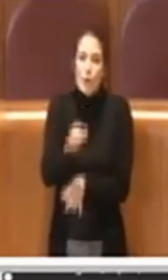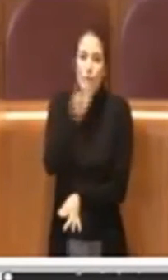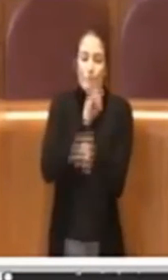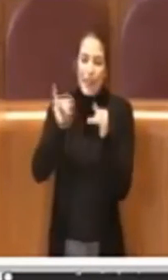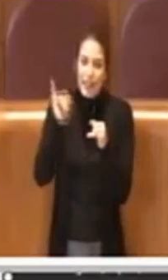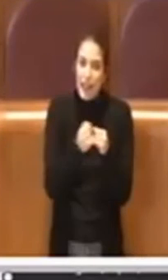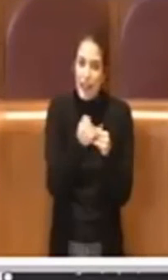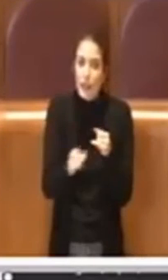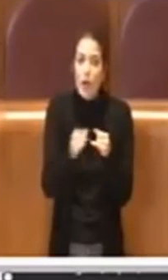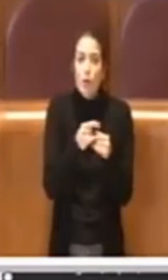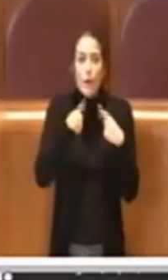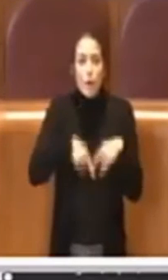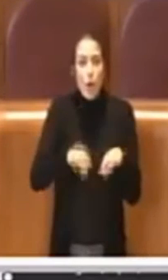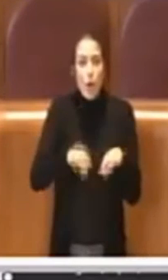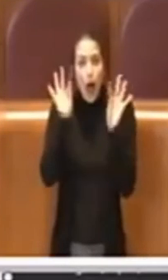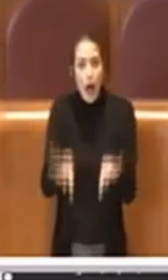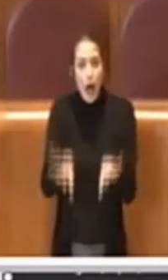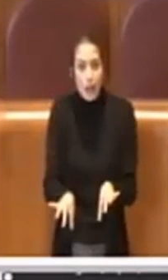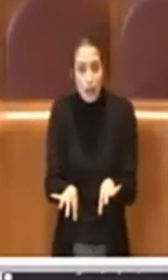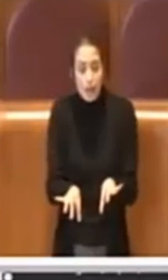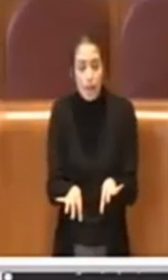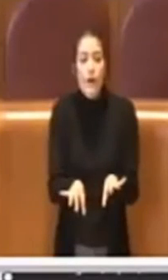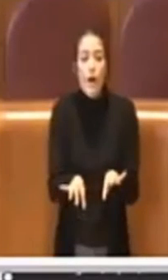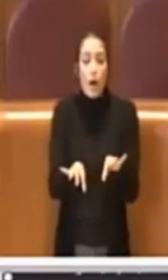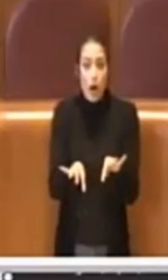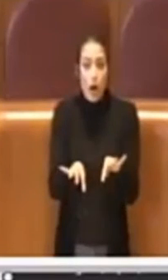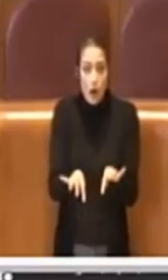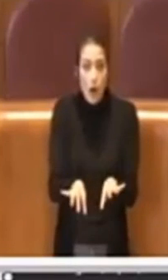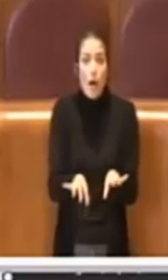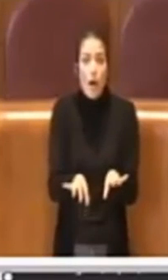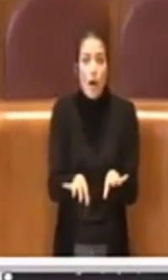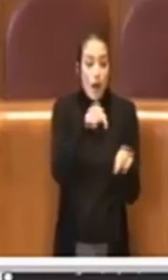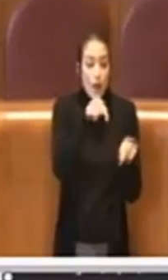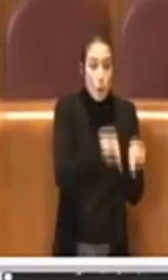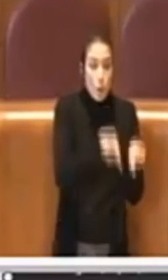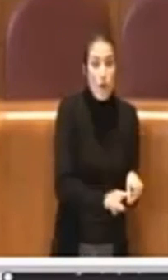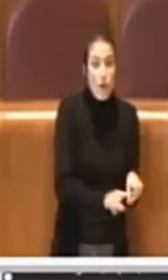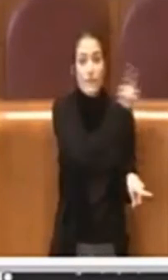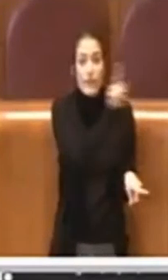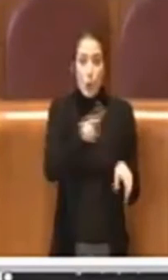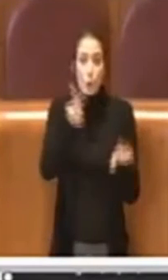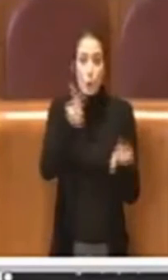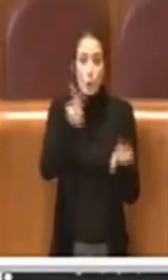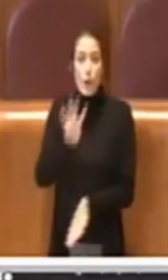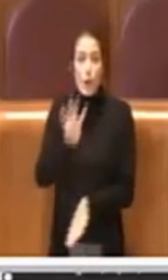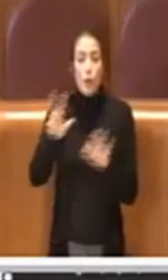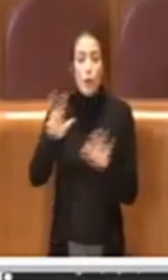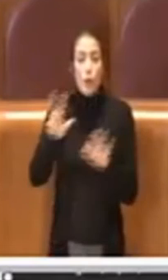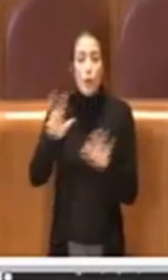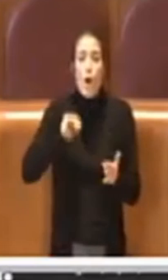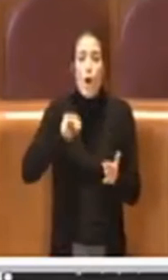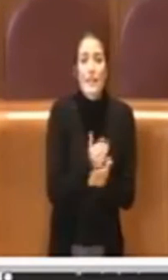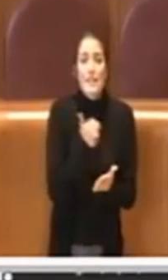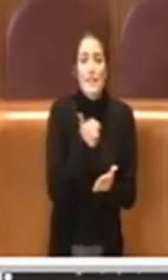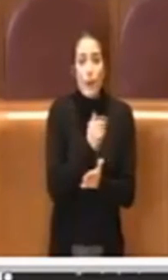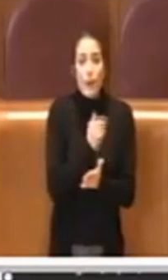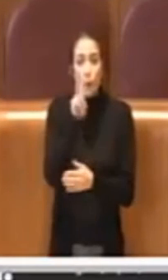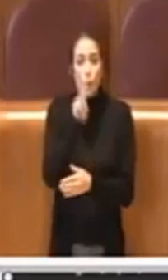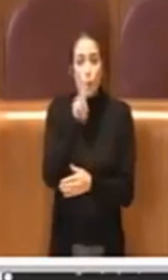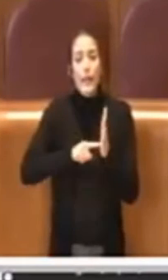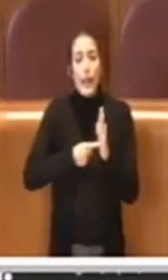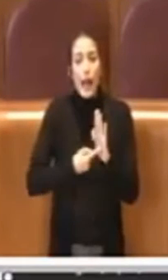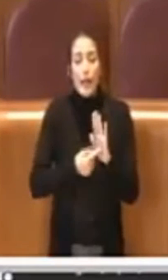nel dettaglio, ma siamo arrivati a fare in modo che da qui al 2048 si possano risparmiare 2 miliardi e mezzo di